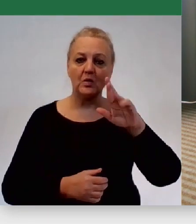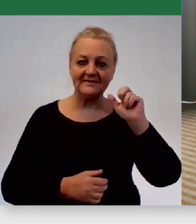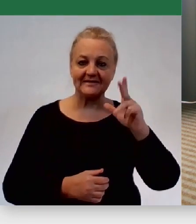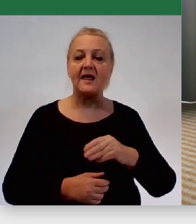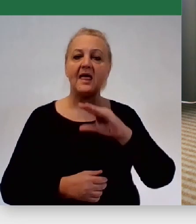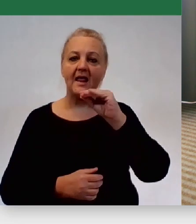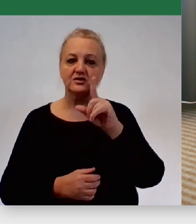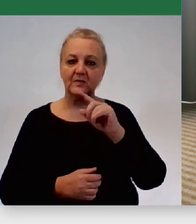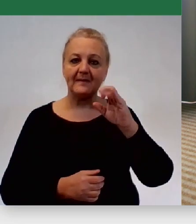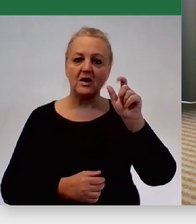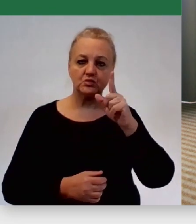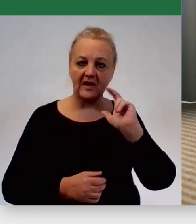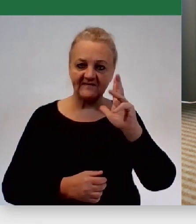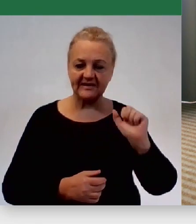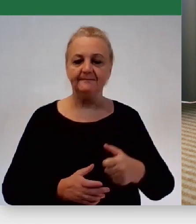Elżbieta Żurawska.